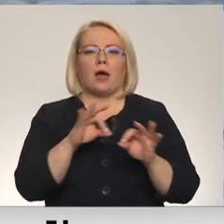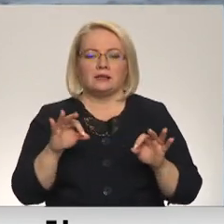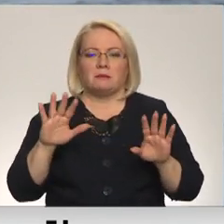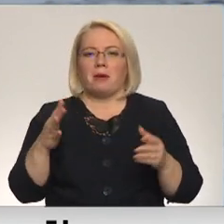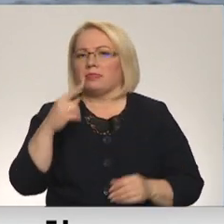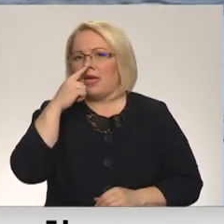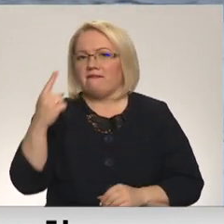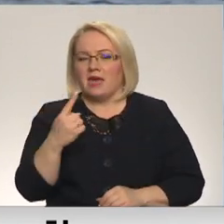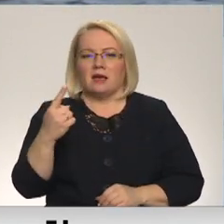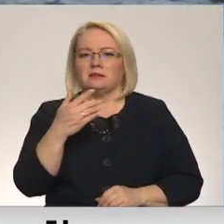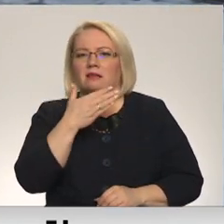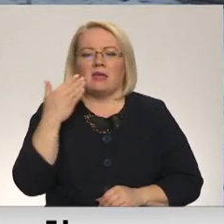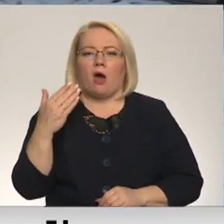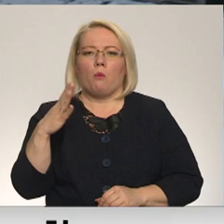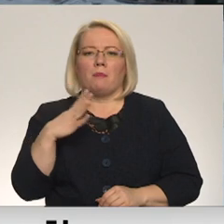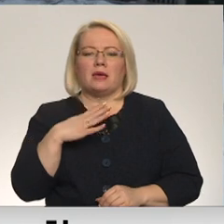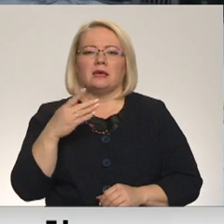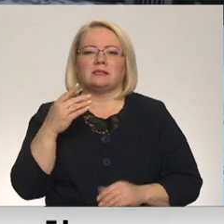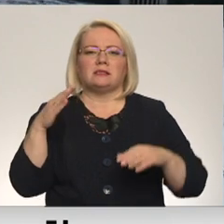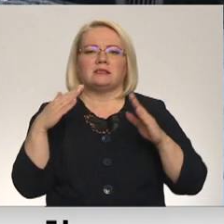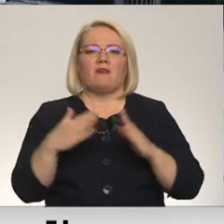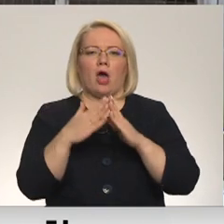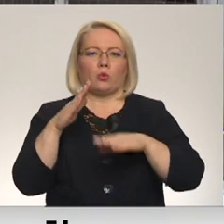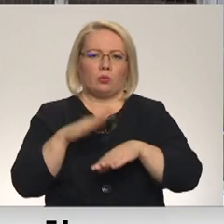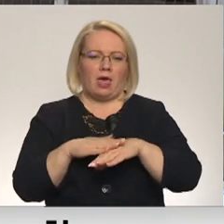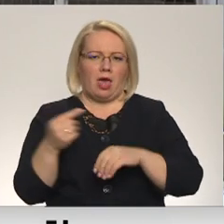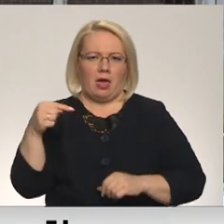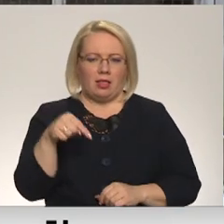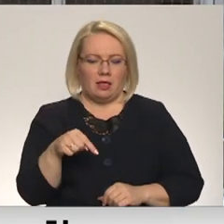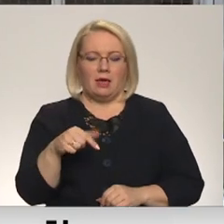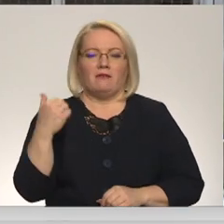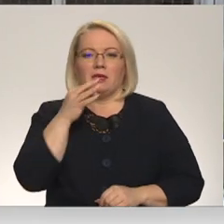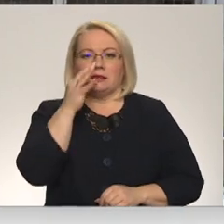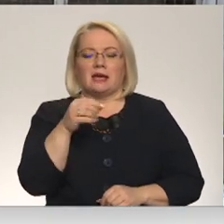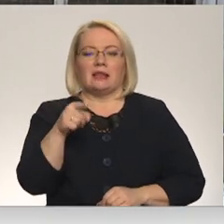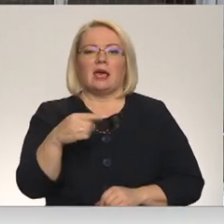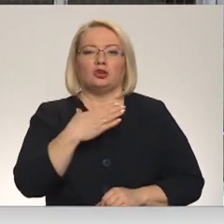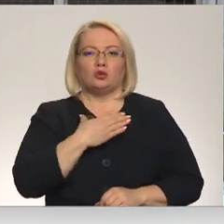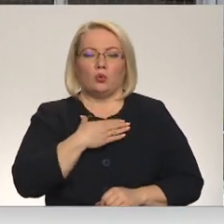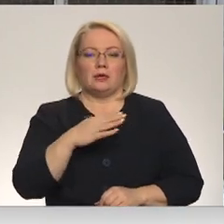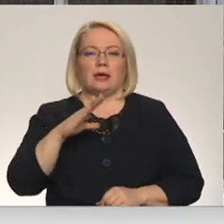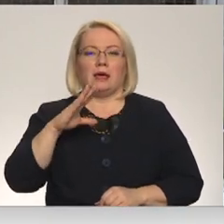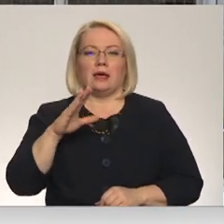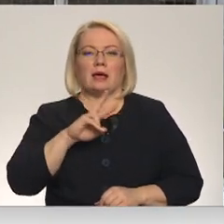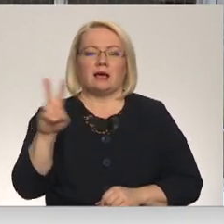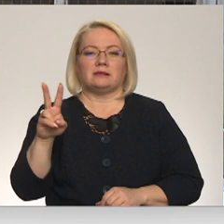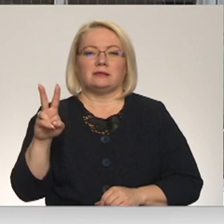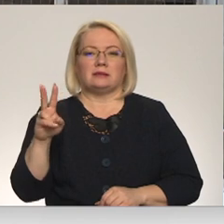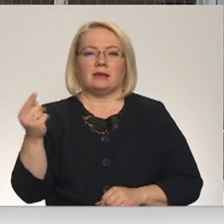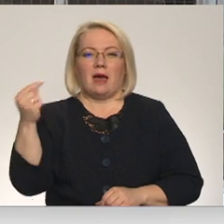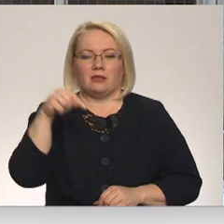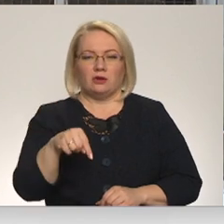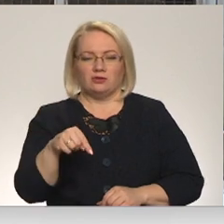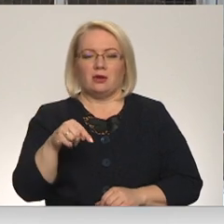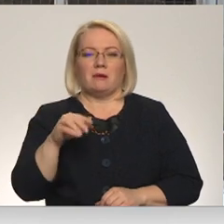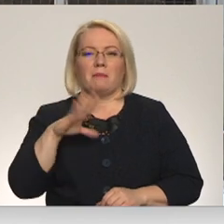nēsočēt nokļuvas aizvadītījās svētku brīvdienās. Tie suņi, kas pie mums nonāca tieši pēc salūta, tie ir jau